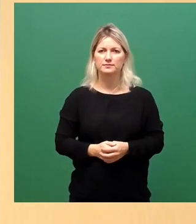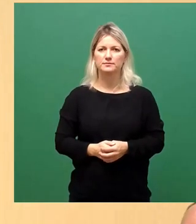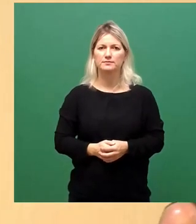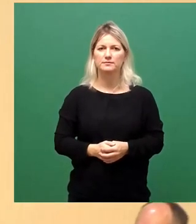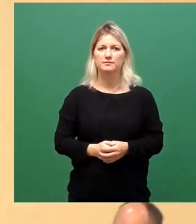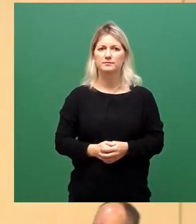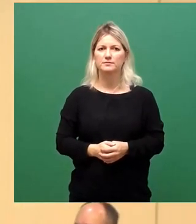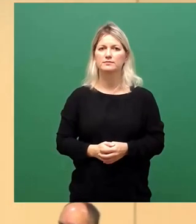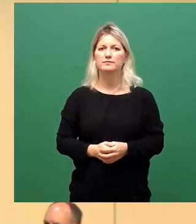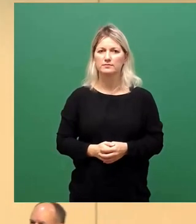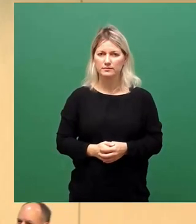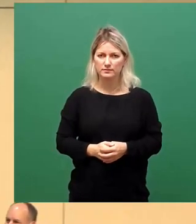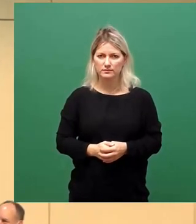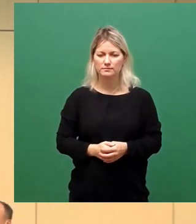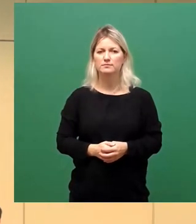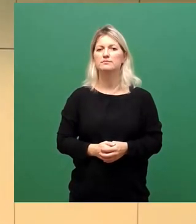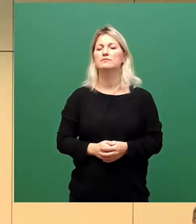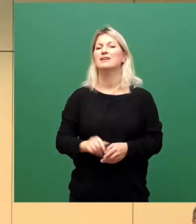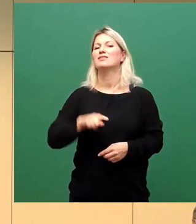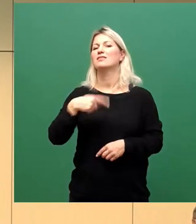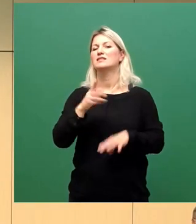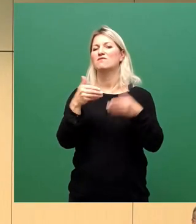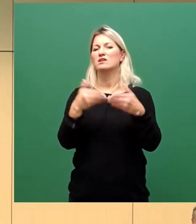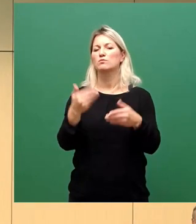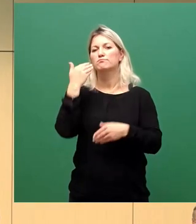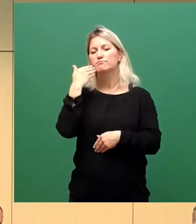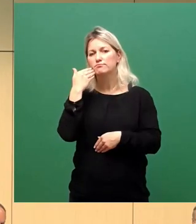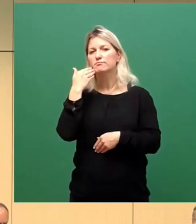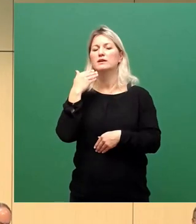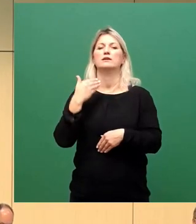Wir kommen zur nächsten Fraktion, FDP-Fraktion. Herr Blödner, bitteschön.